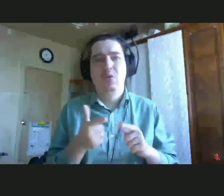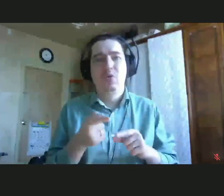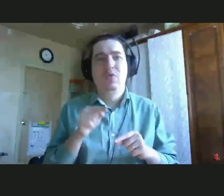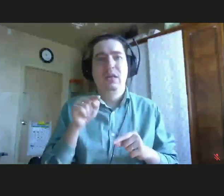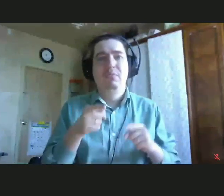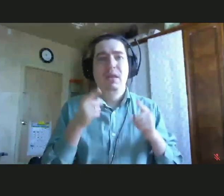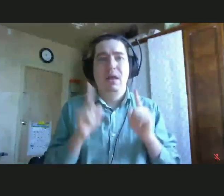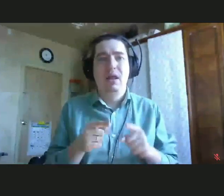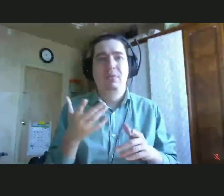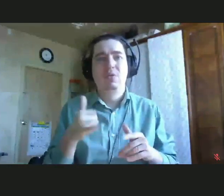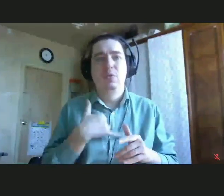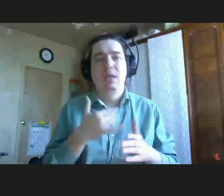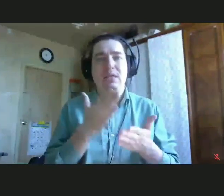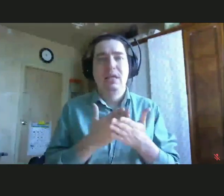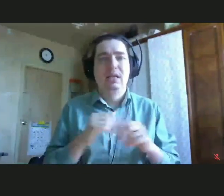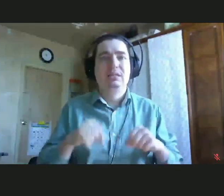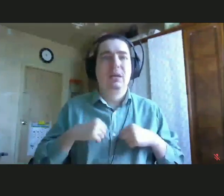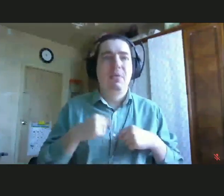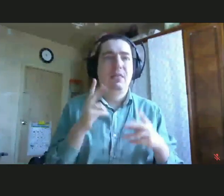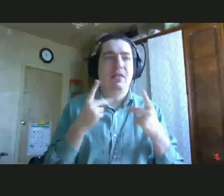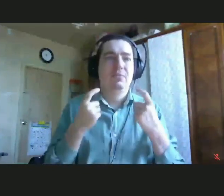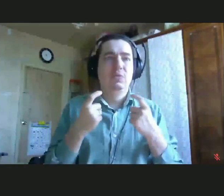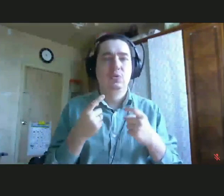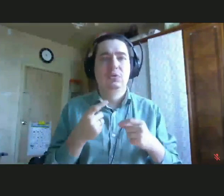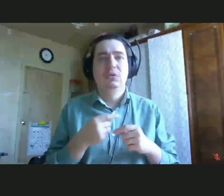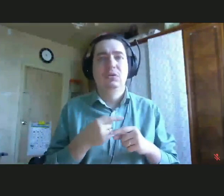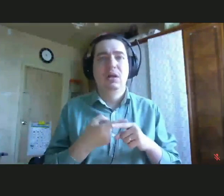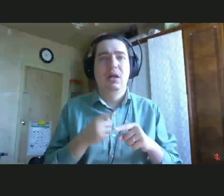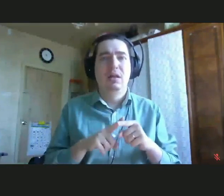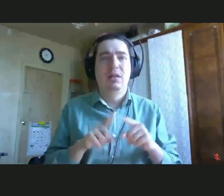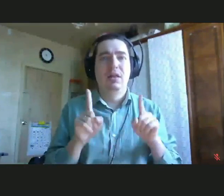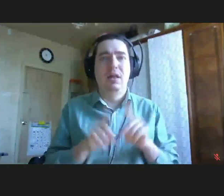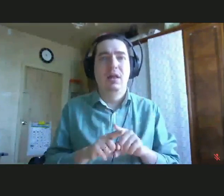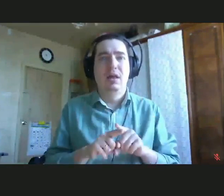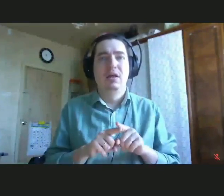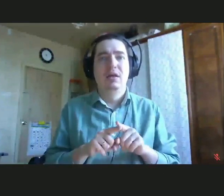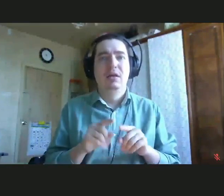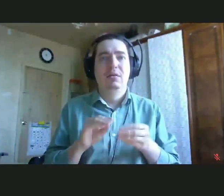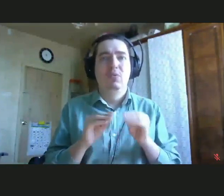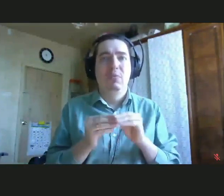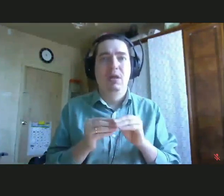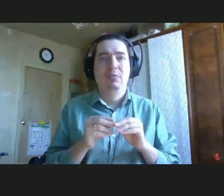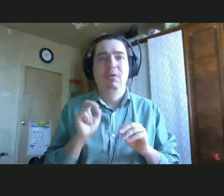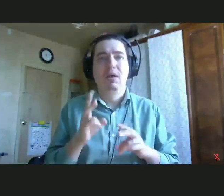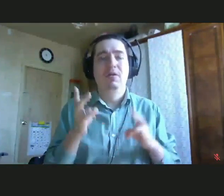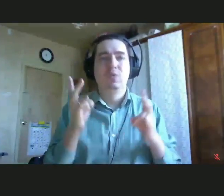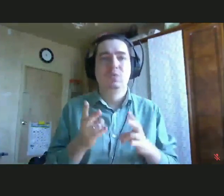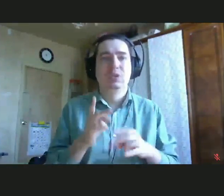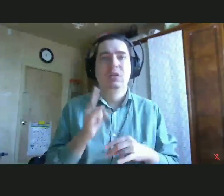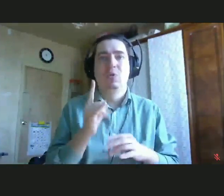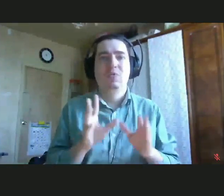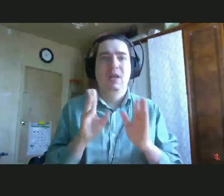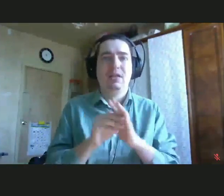у нас с вами есть, к сожалению, о которых мы с вами слышим. Вот это такая правильная парадигма того, как нужно вводить ребенка в